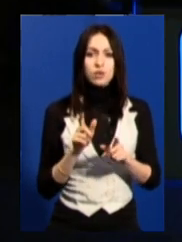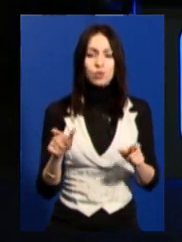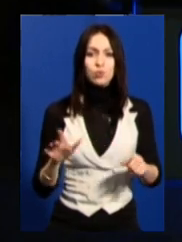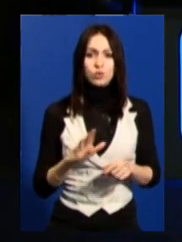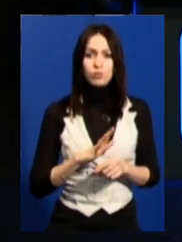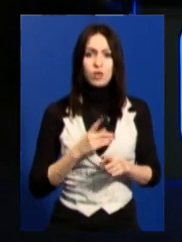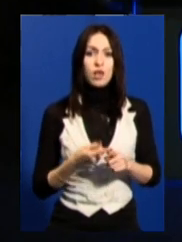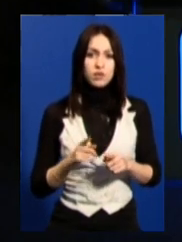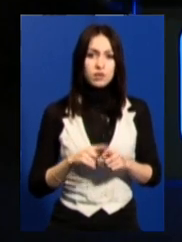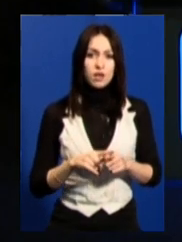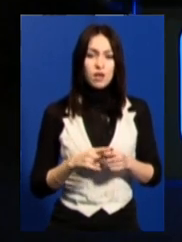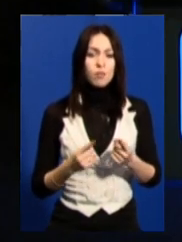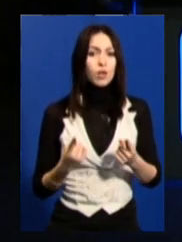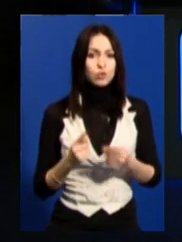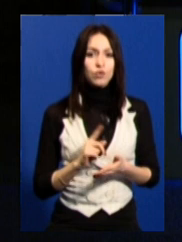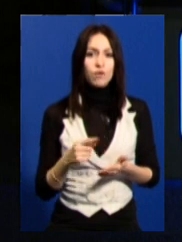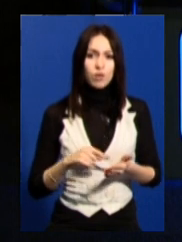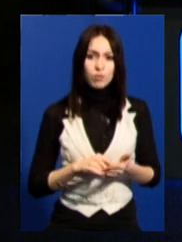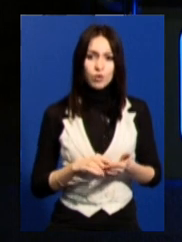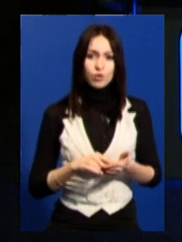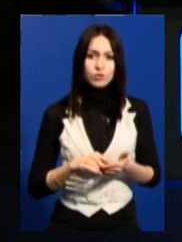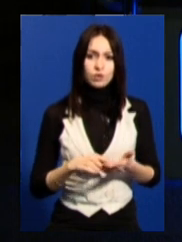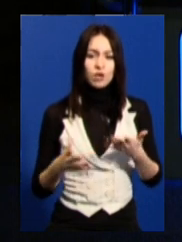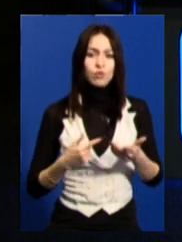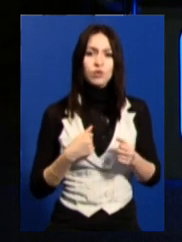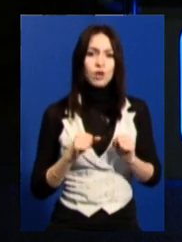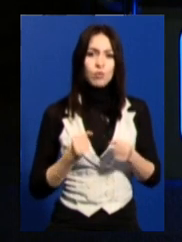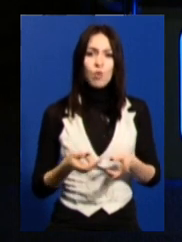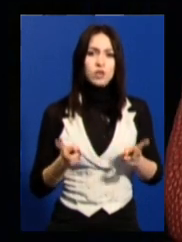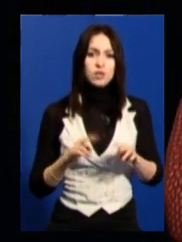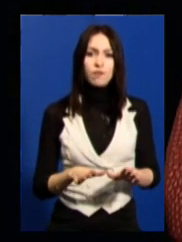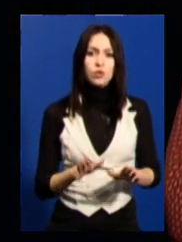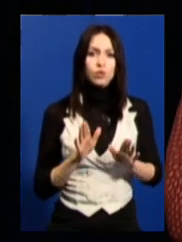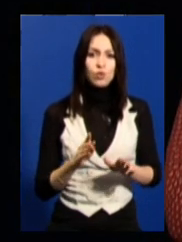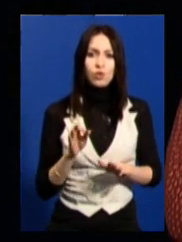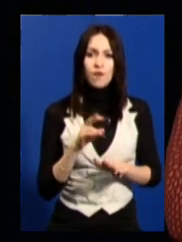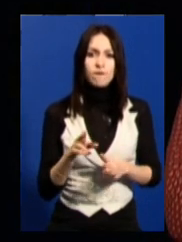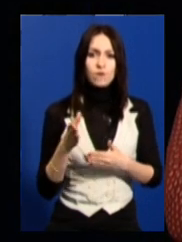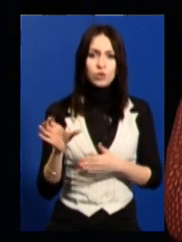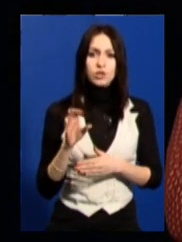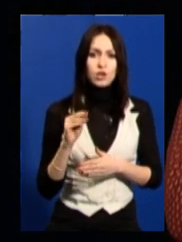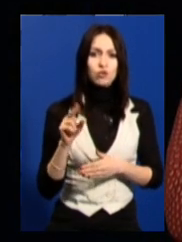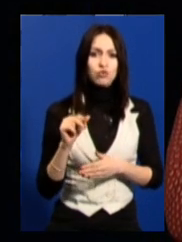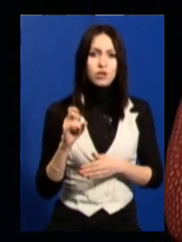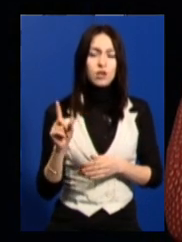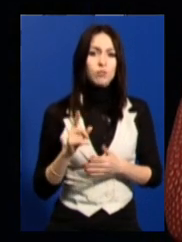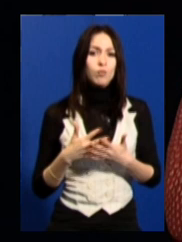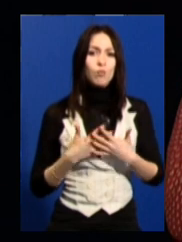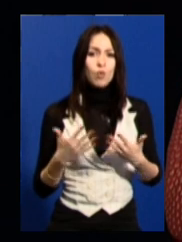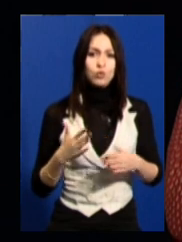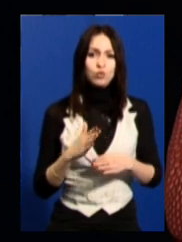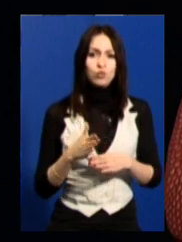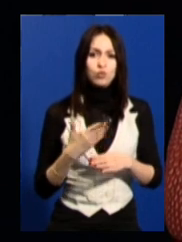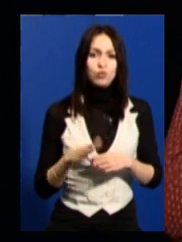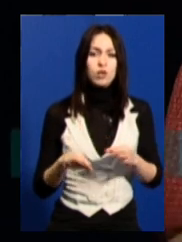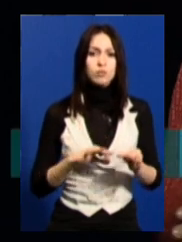Це велике запитання, яке я можу залишити тільки фонду Сергія Жадана, тому що більшу частину